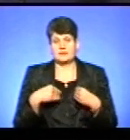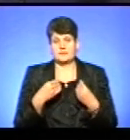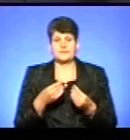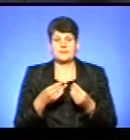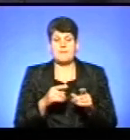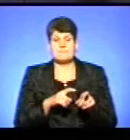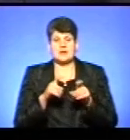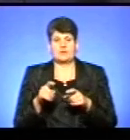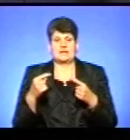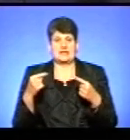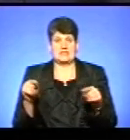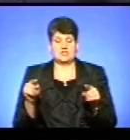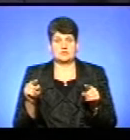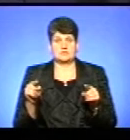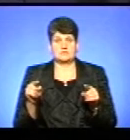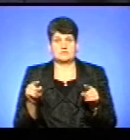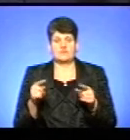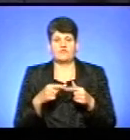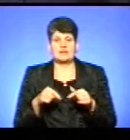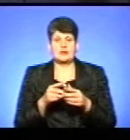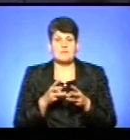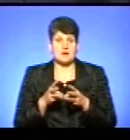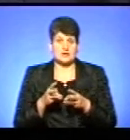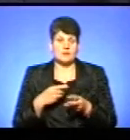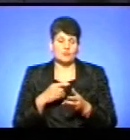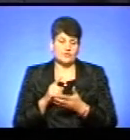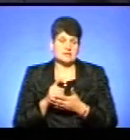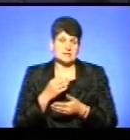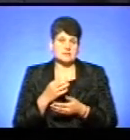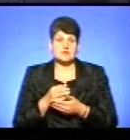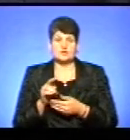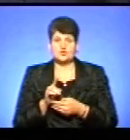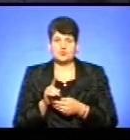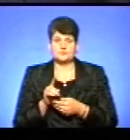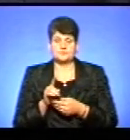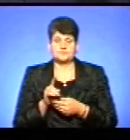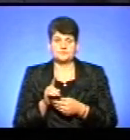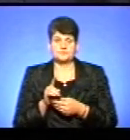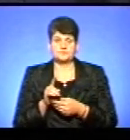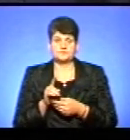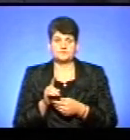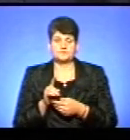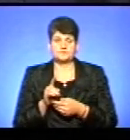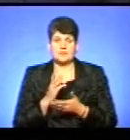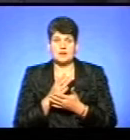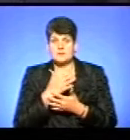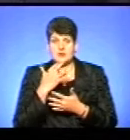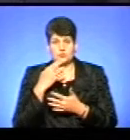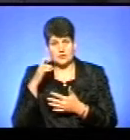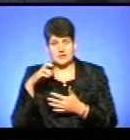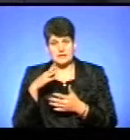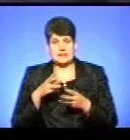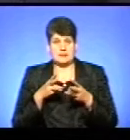переходити на інший, більш безпечний відпалив. Але я мушу сказати, що є багато країн, які